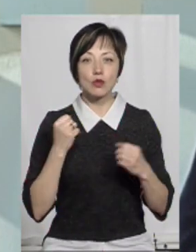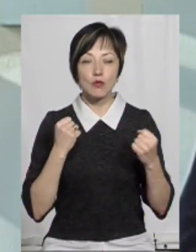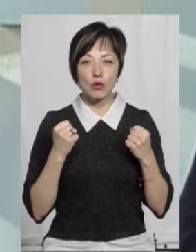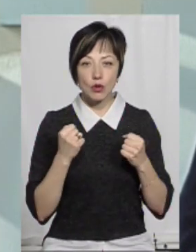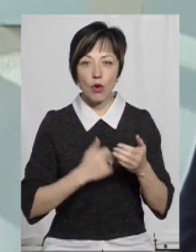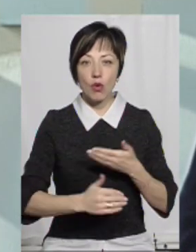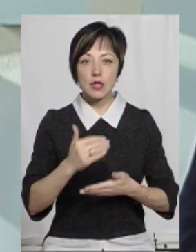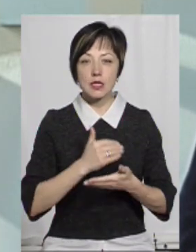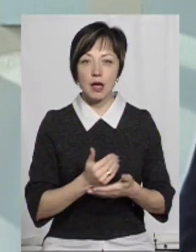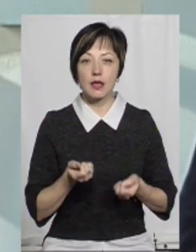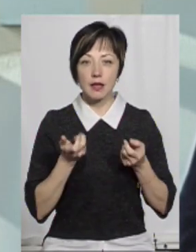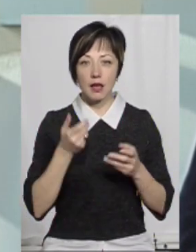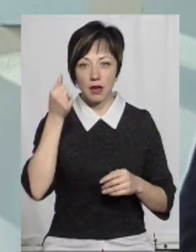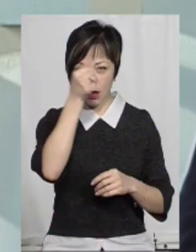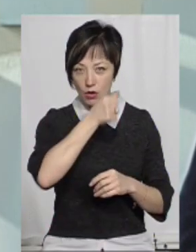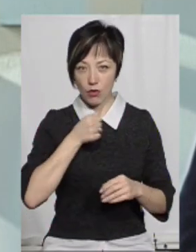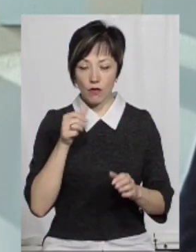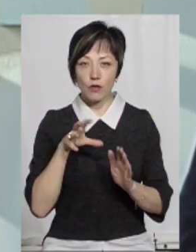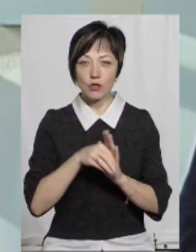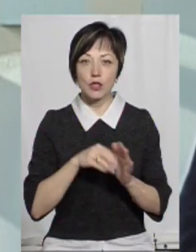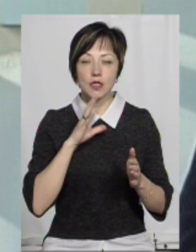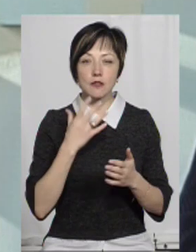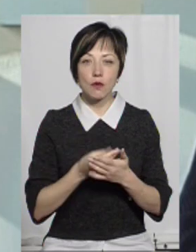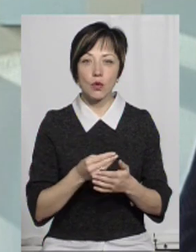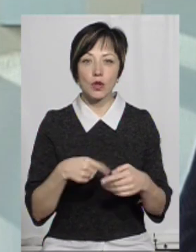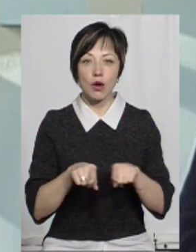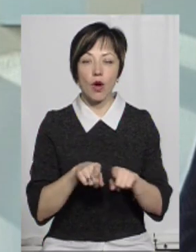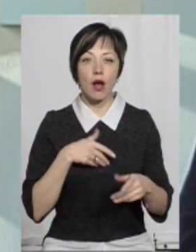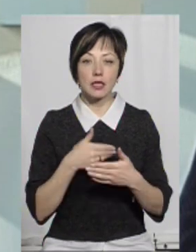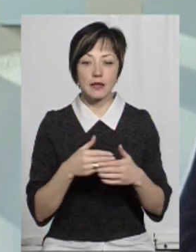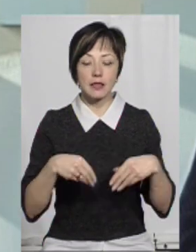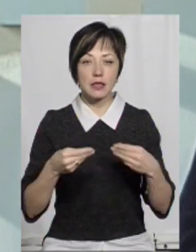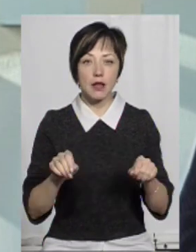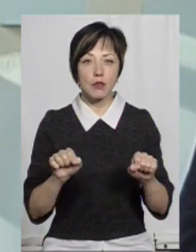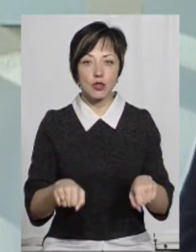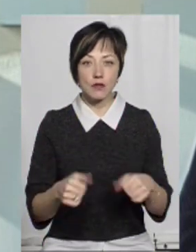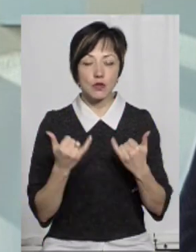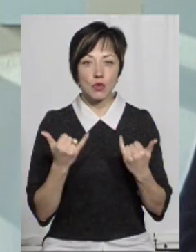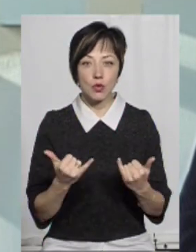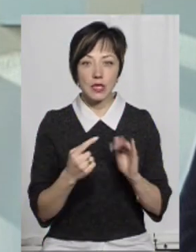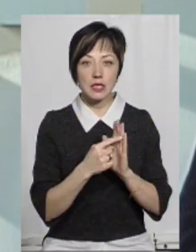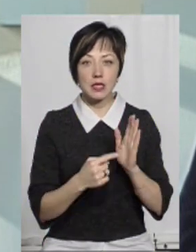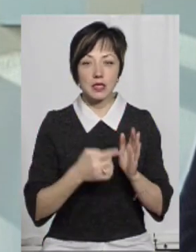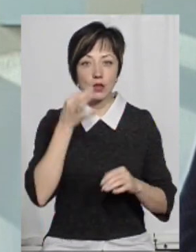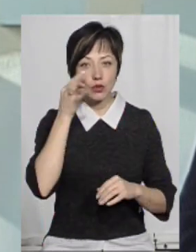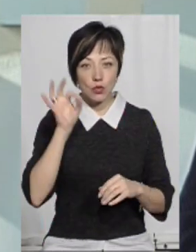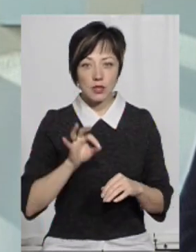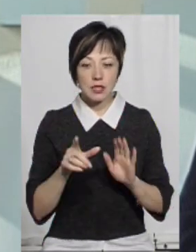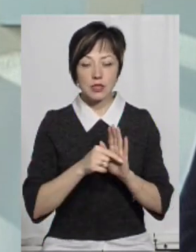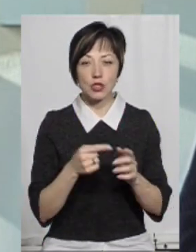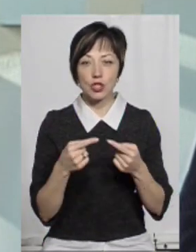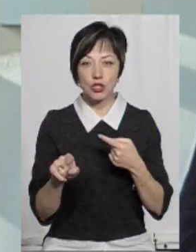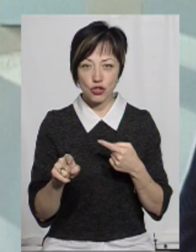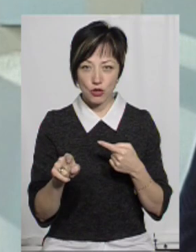спорту останніх пару років включило свою таку активність і дало можливість сьогодні ділитися досвідом з